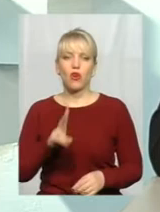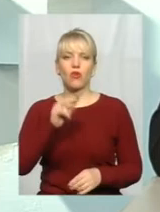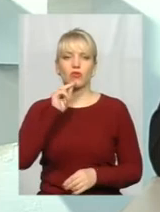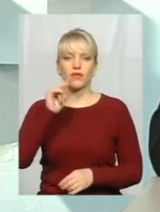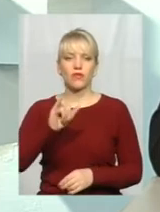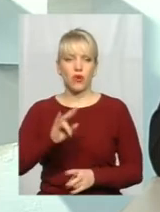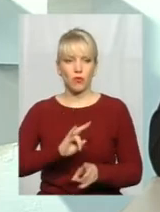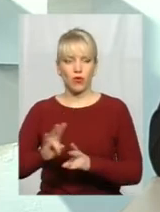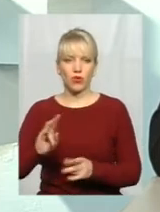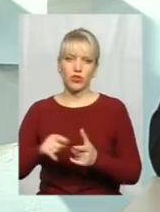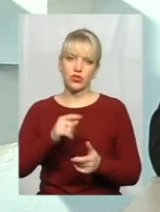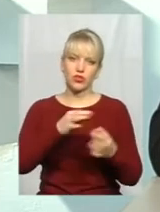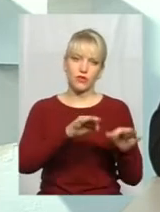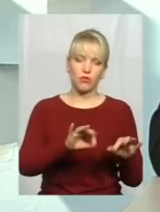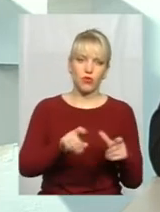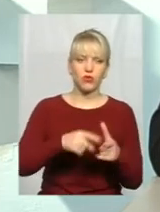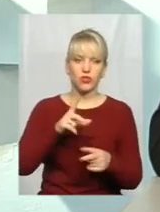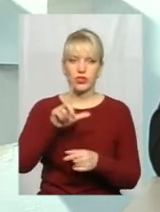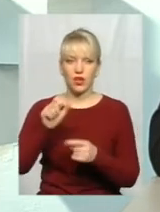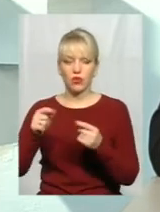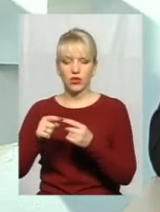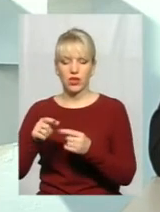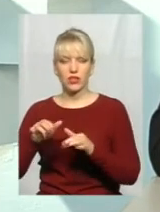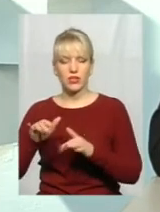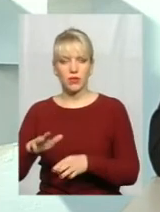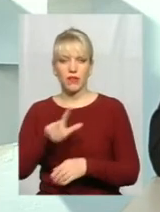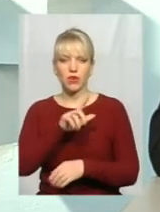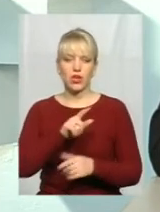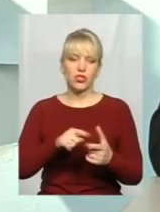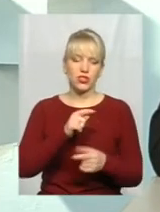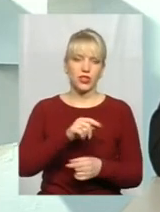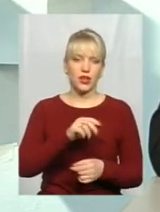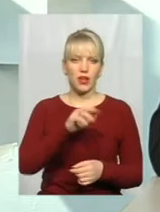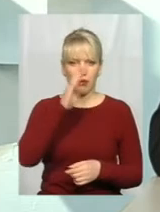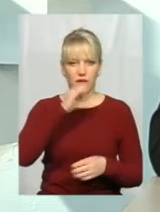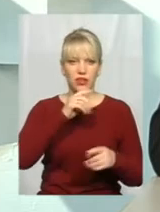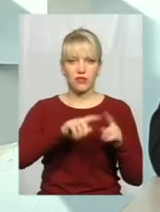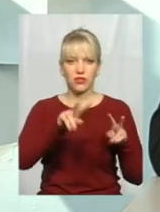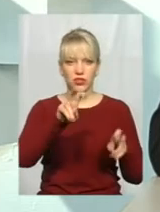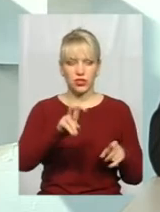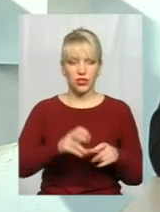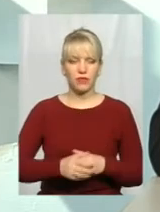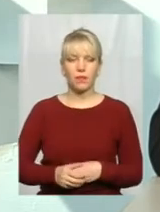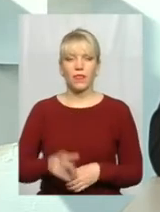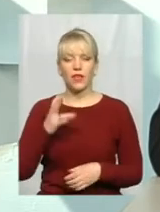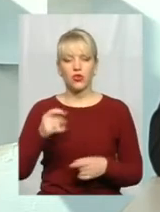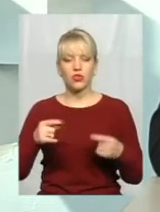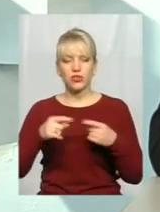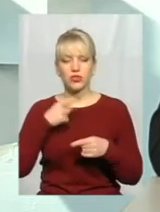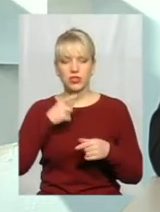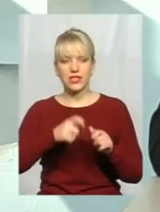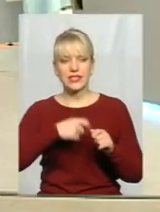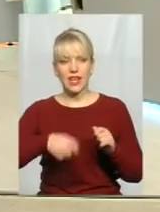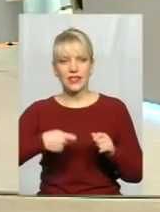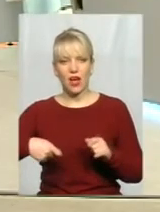провокацію? Чи свободу, чи за конкретні справи, чи БПП, чи все. Голова обласної ради... Але чітко сказав затягування.